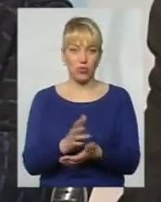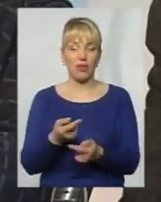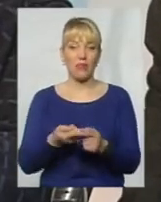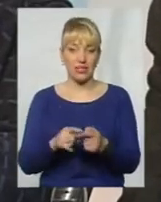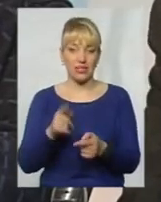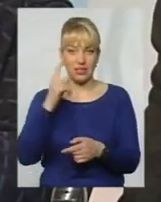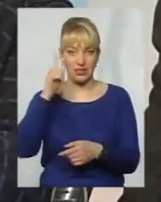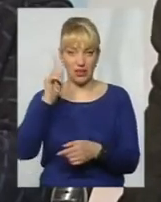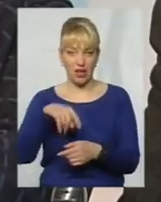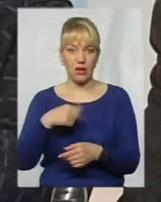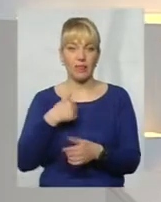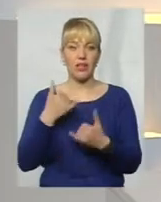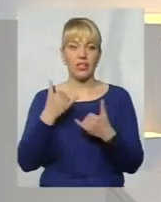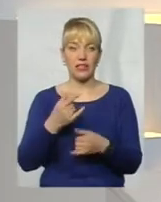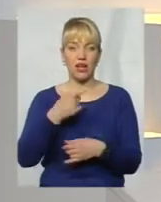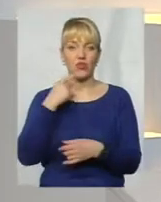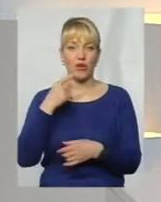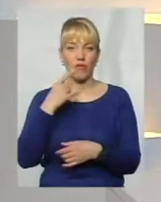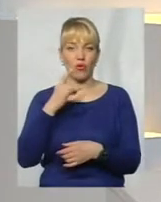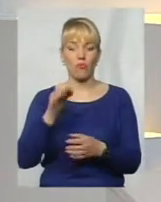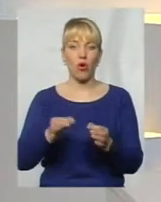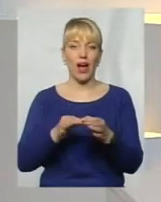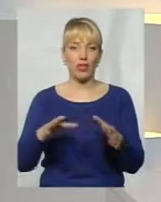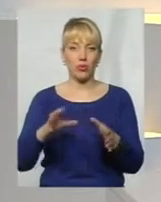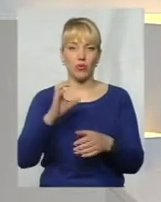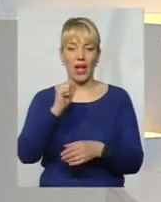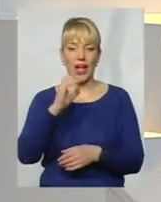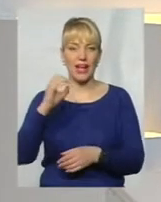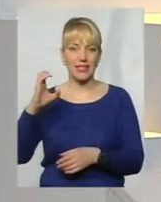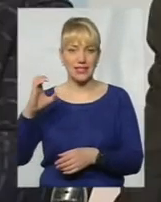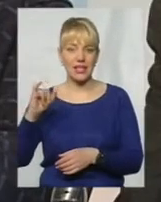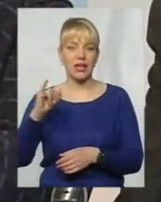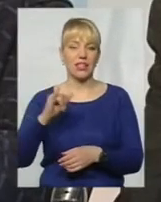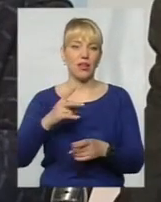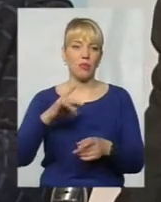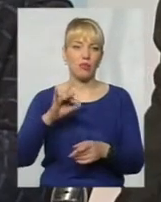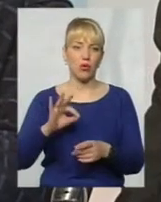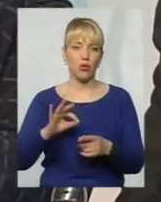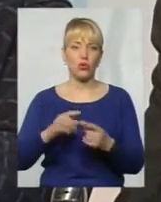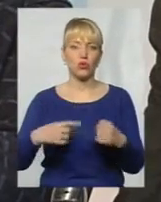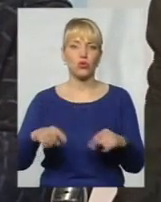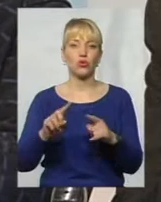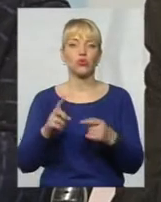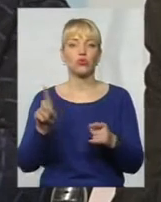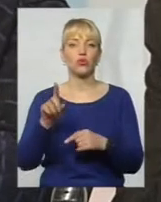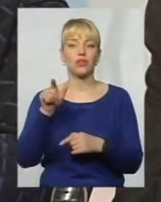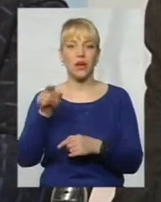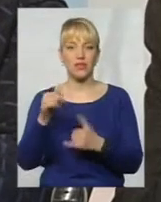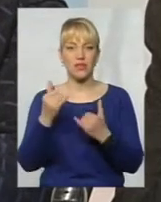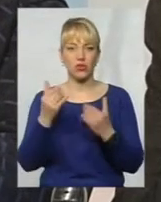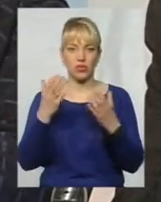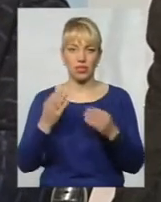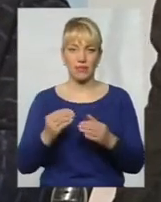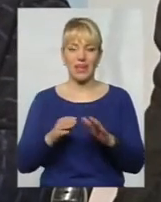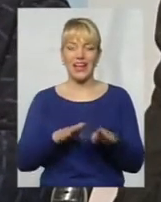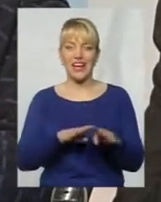хоча б про атомну електростанцію і про 30-кілометрову зону. Тому що там на сьогоднішній день рівня